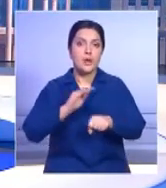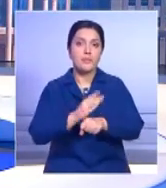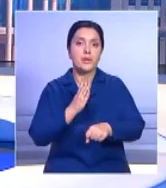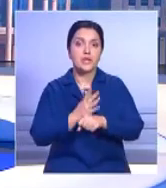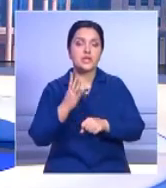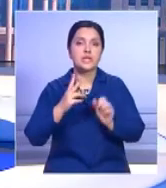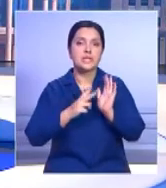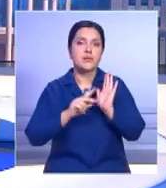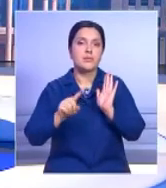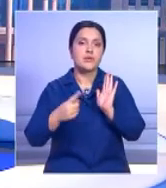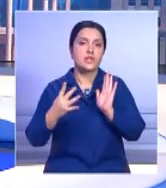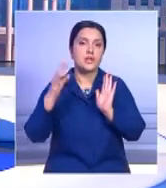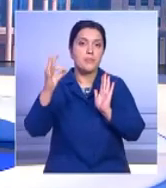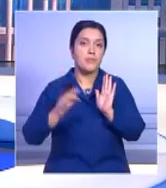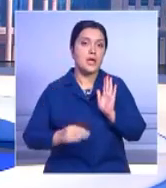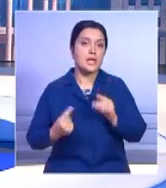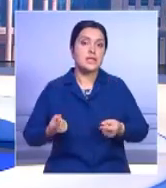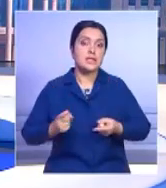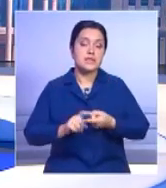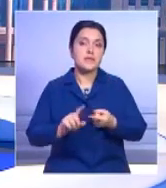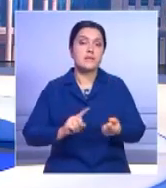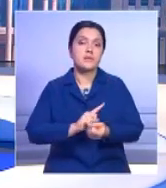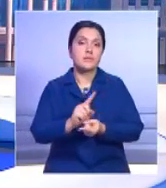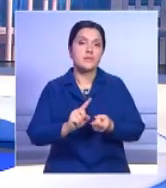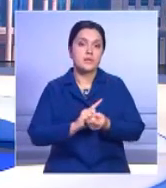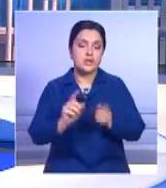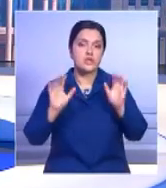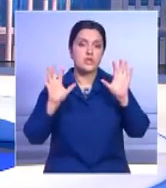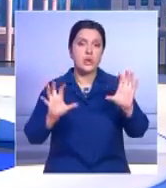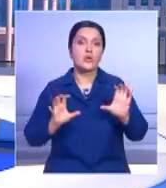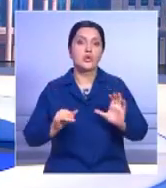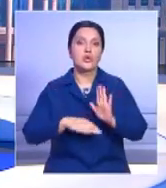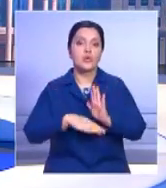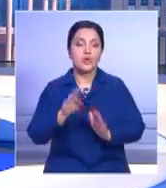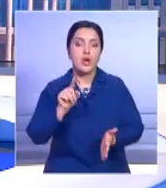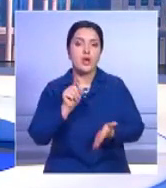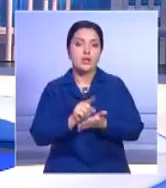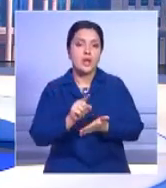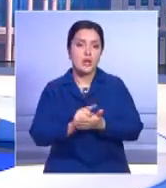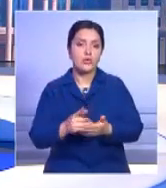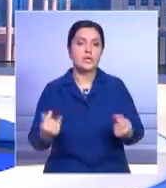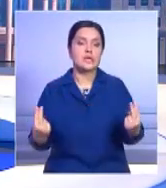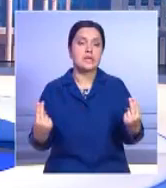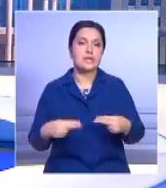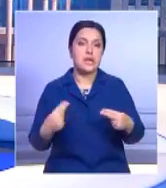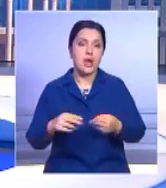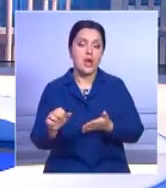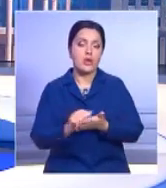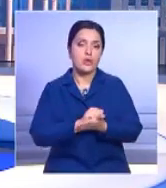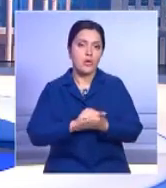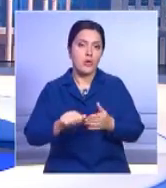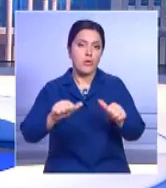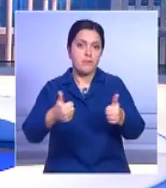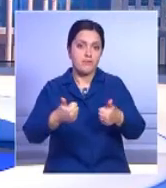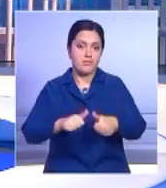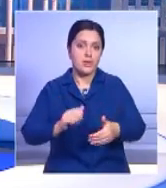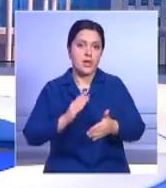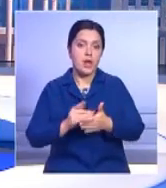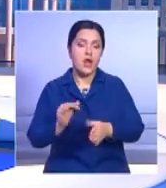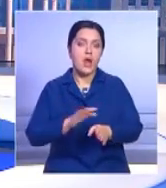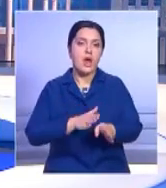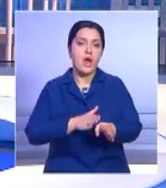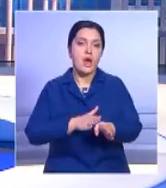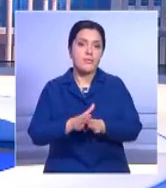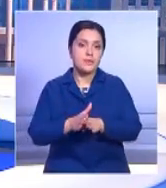составил 7,4%. Это связано с изменением законодательства и улучшением налогового и таможенного